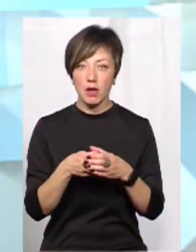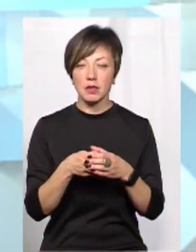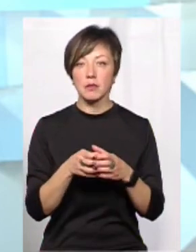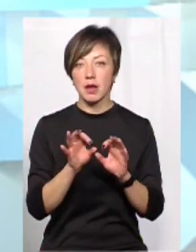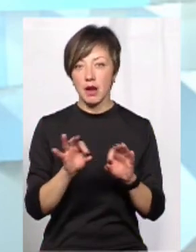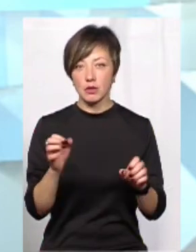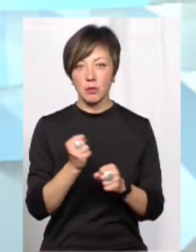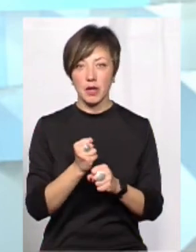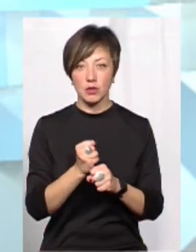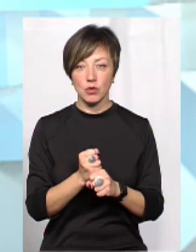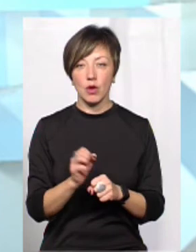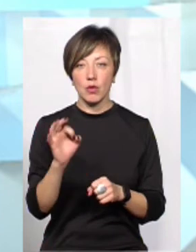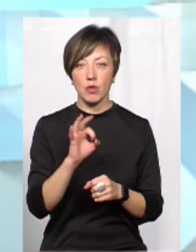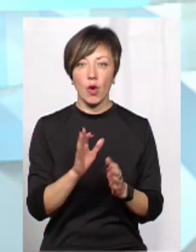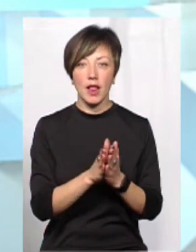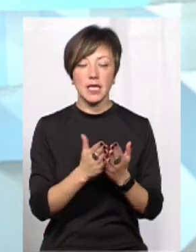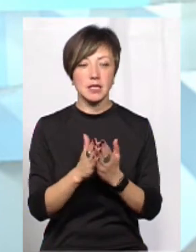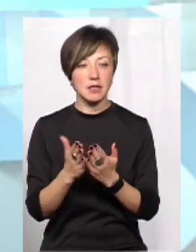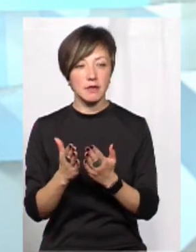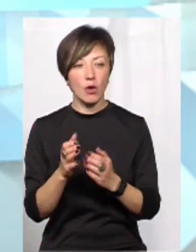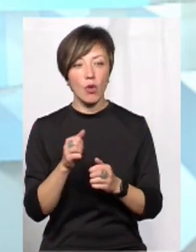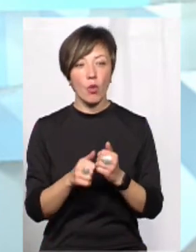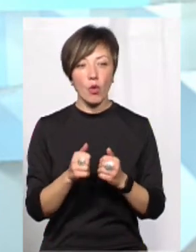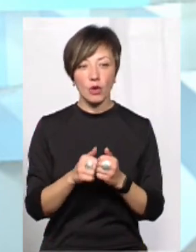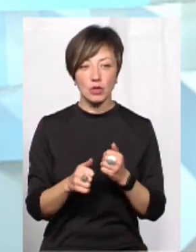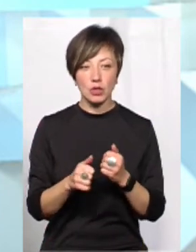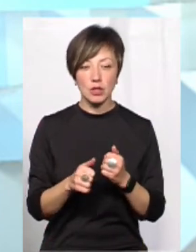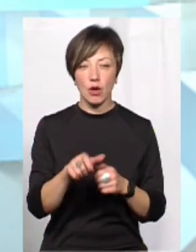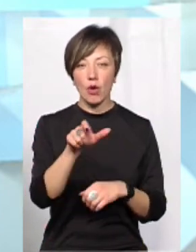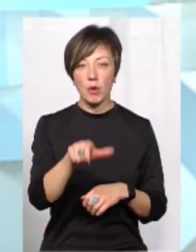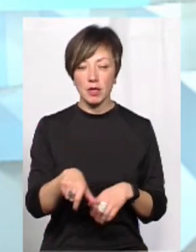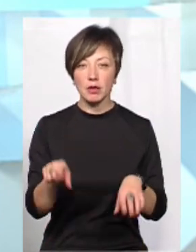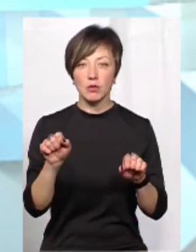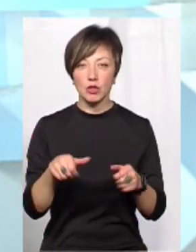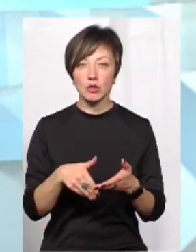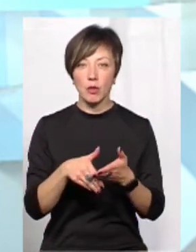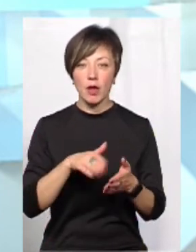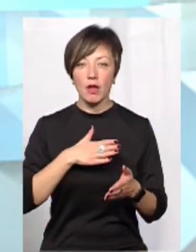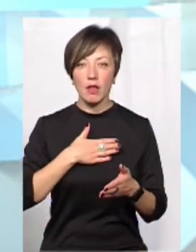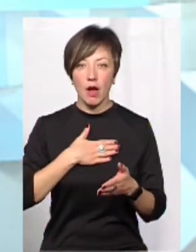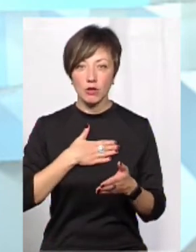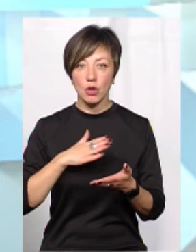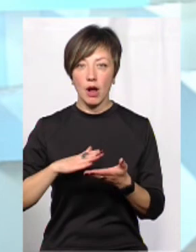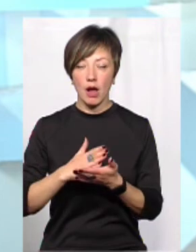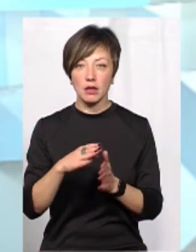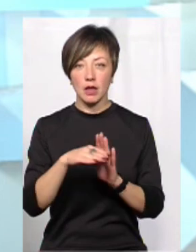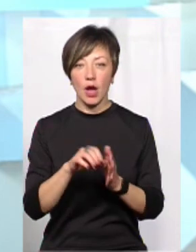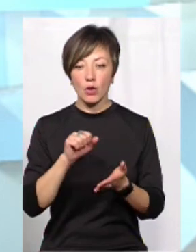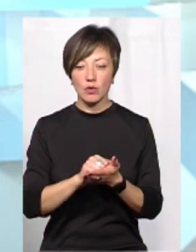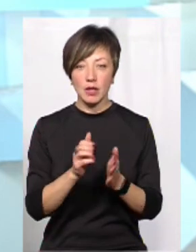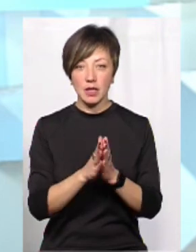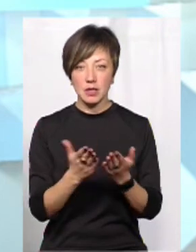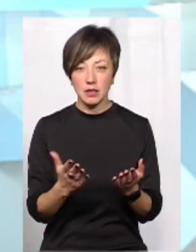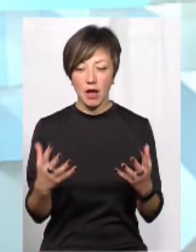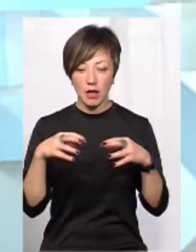прекрасно працює. А щодо листівок, то кожен громадянин може за допомогою нашої карти роздрукувати листівку,